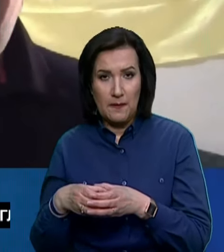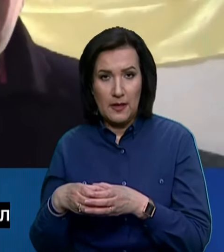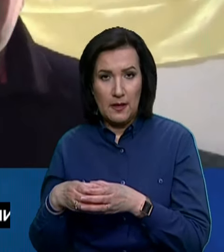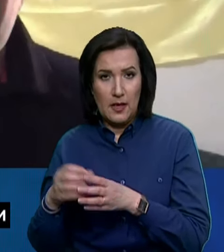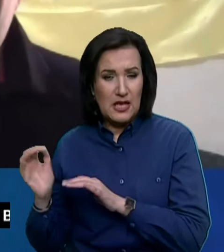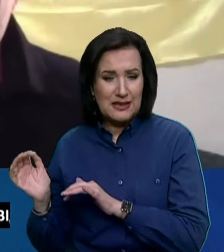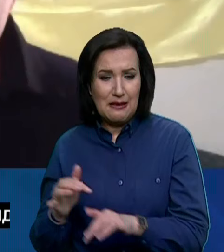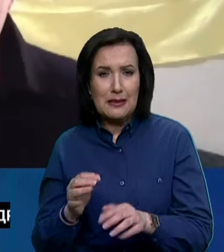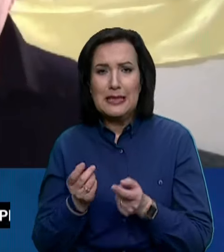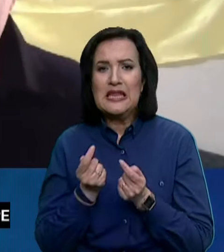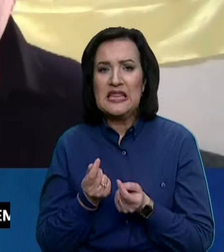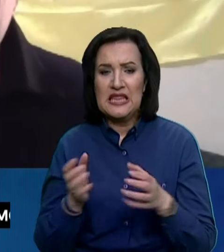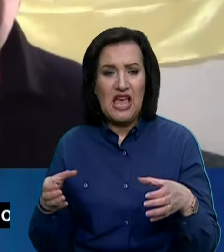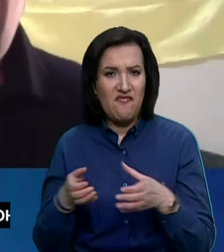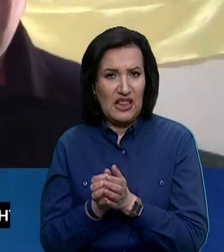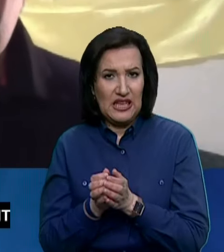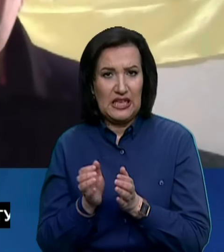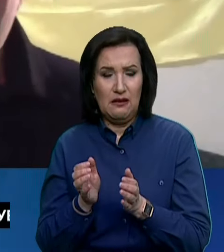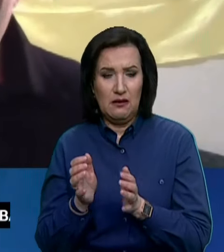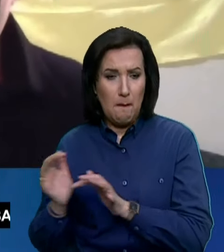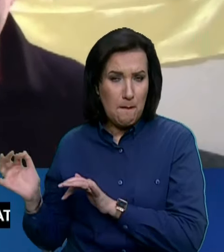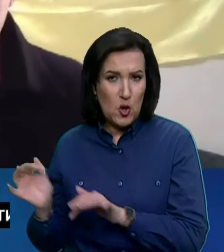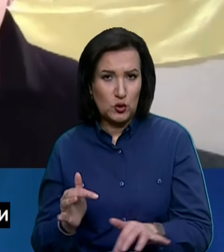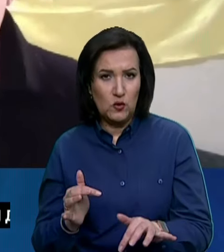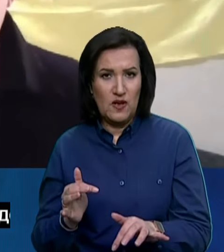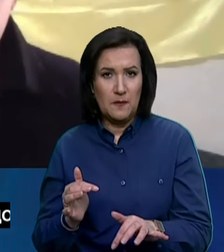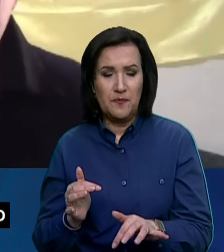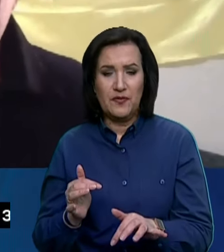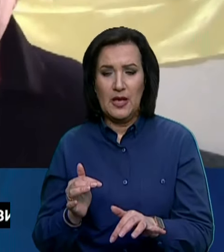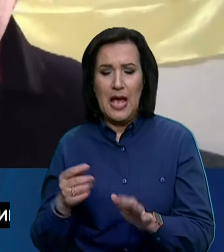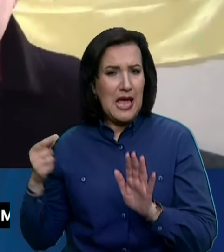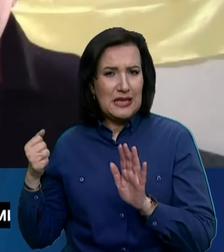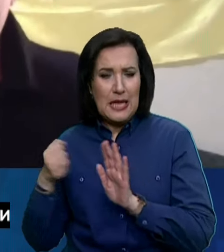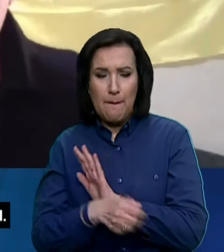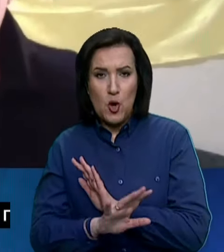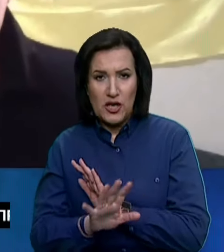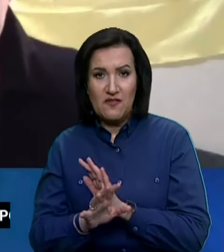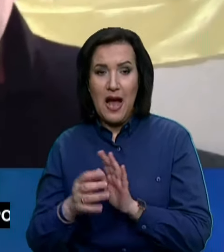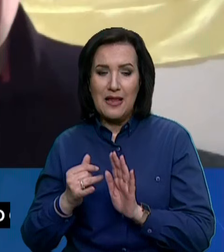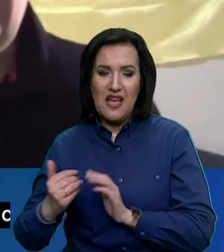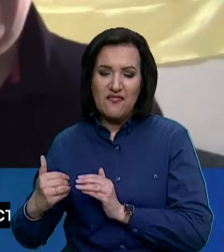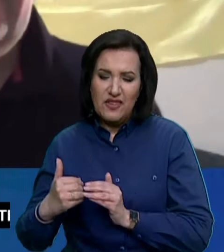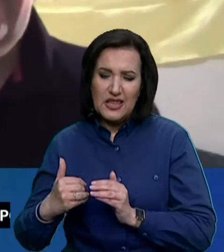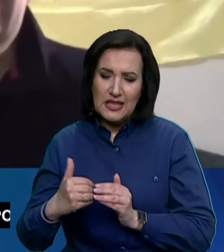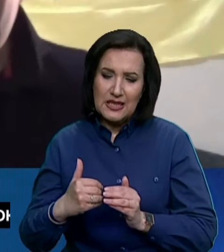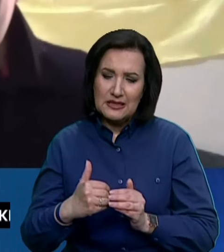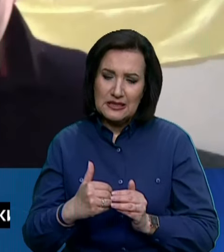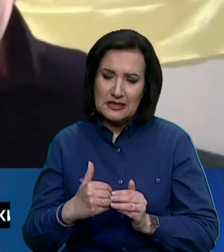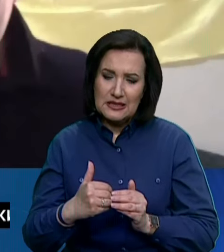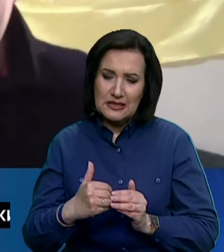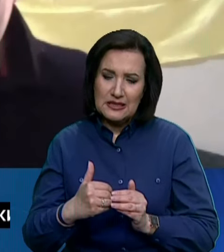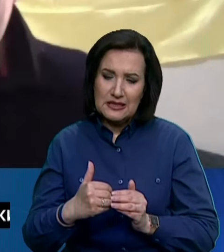невеликих просувань, відтіснення не прориву нашої оборони, але відтіснення наших